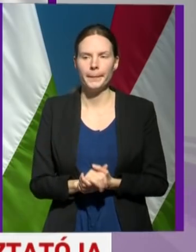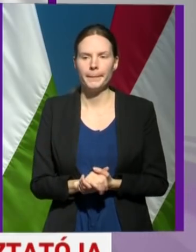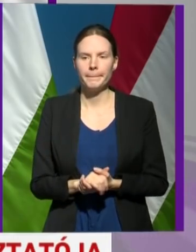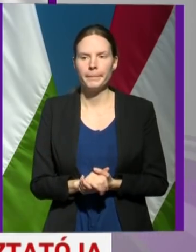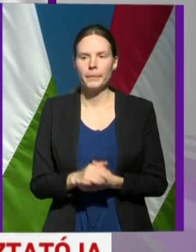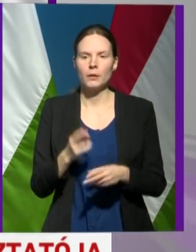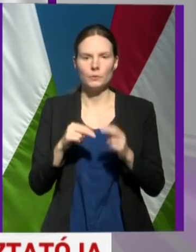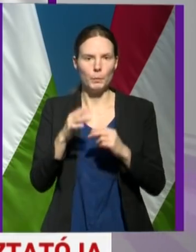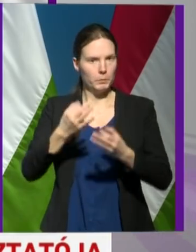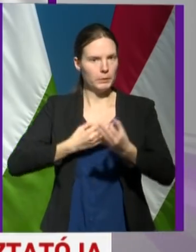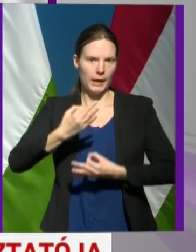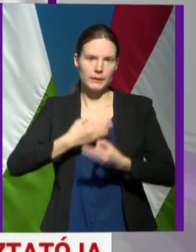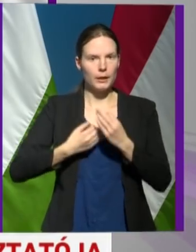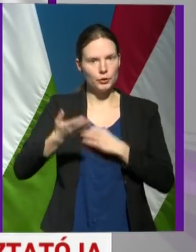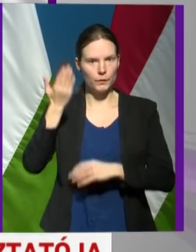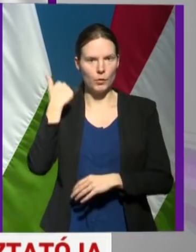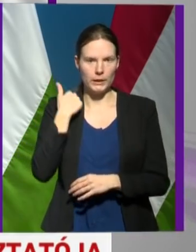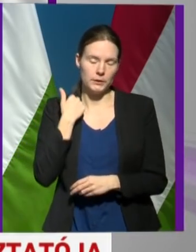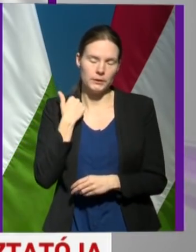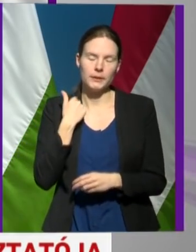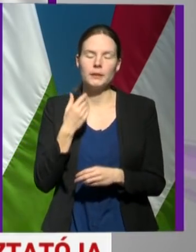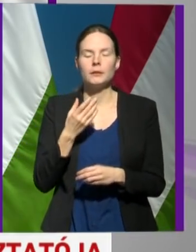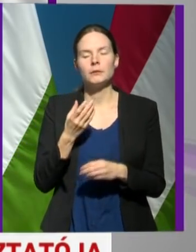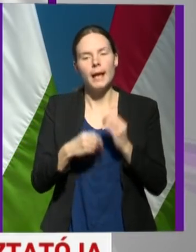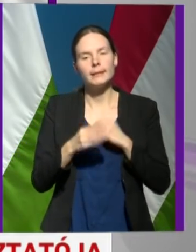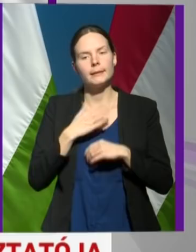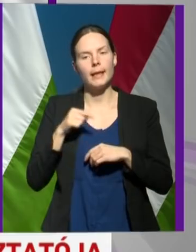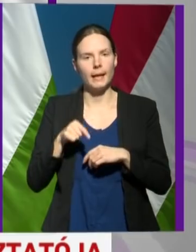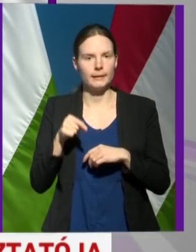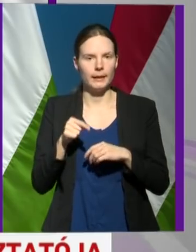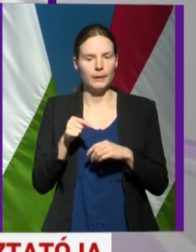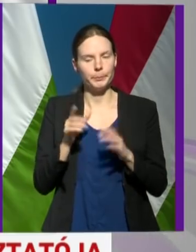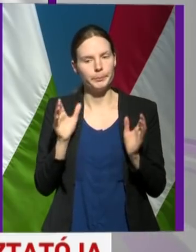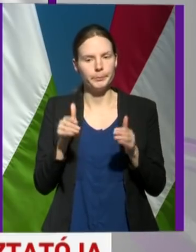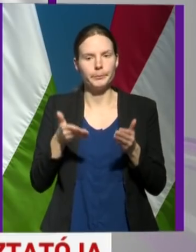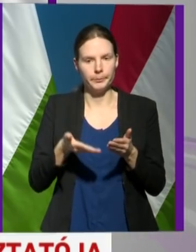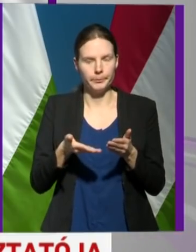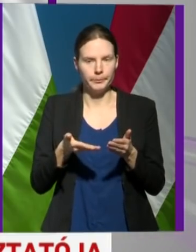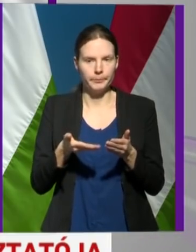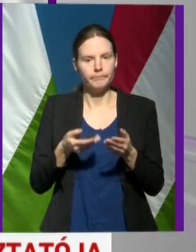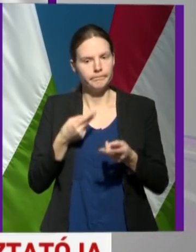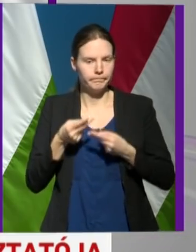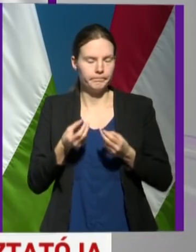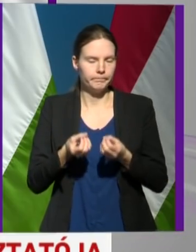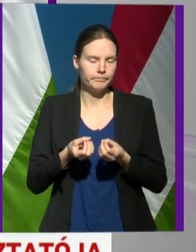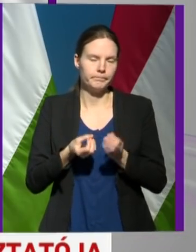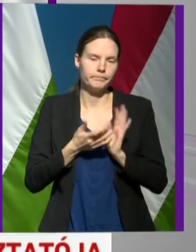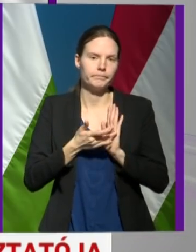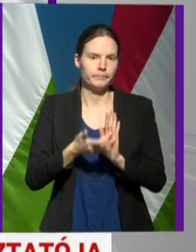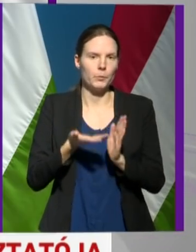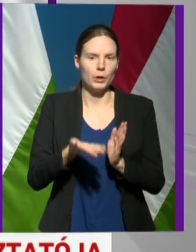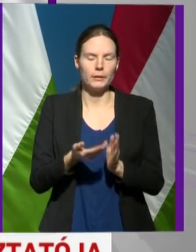Több kérdés érkezett hozzánk, és ezért szeretném ezt a kérdést közelebbről megvilágítani.